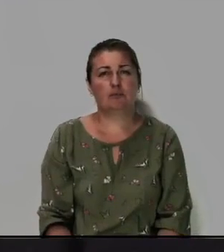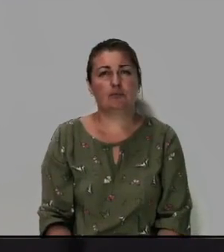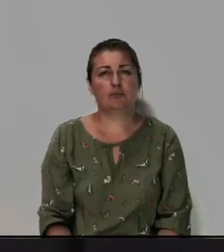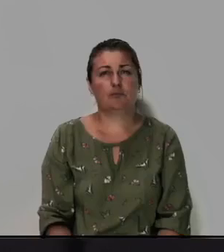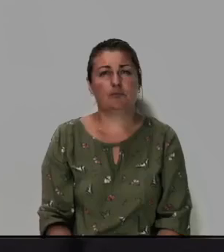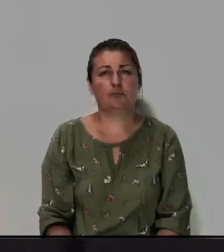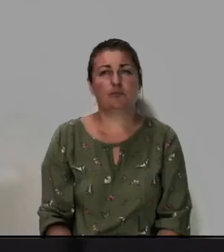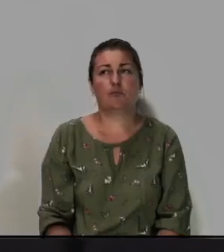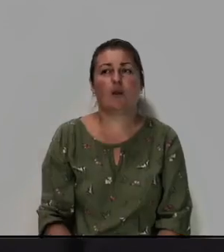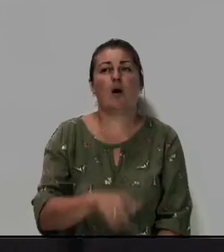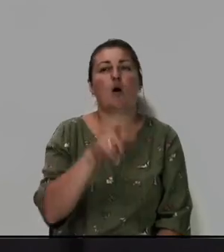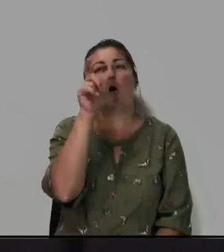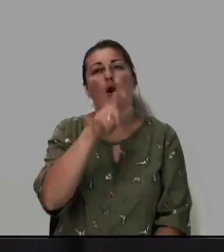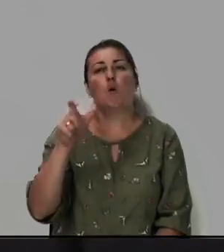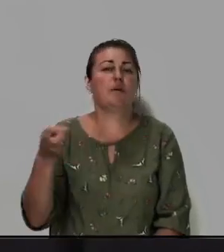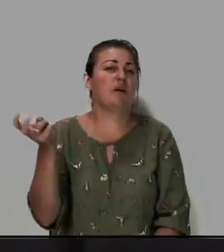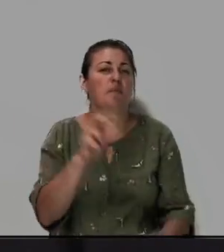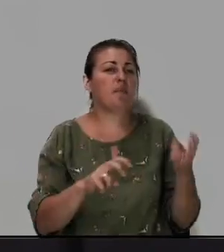Люди приходили с разными